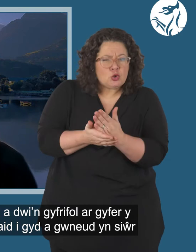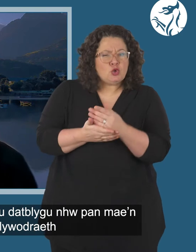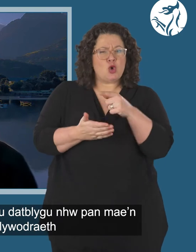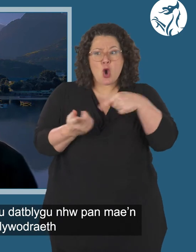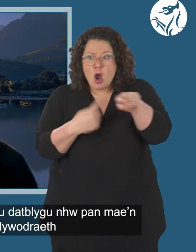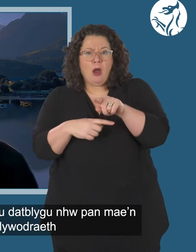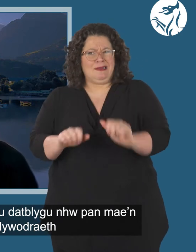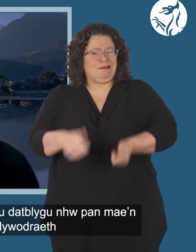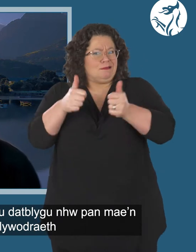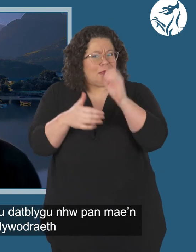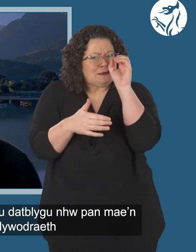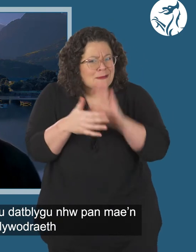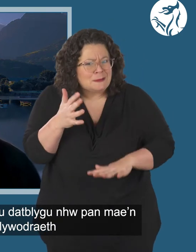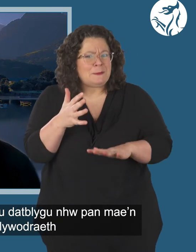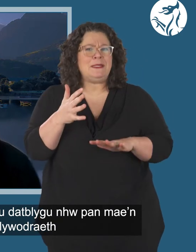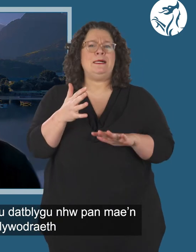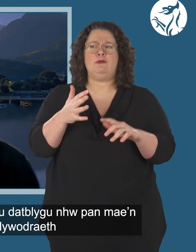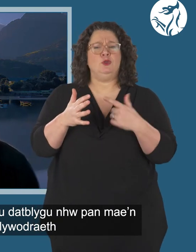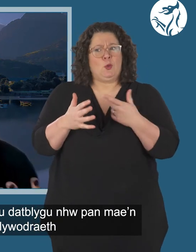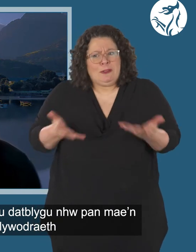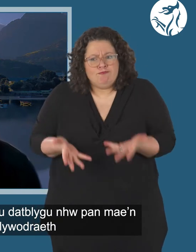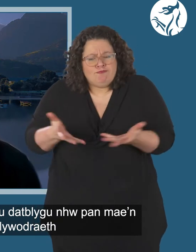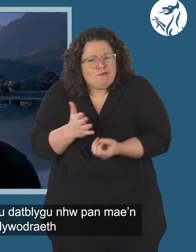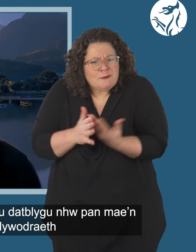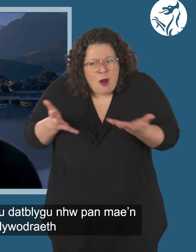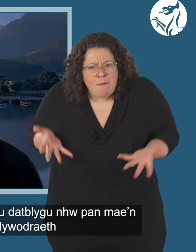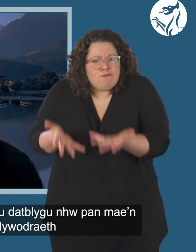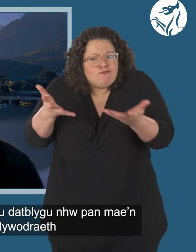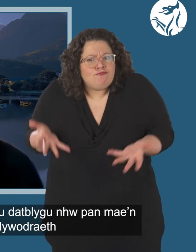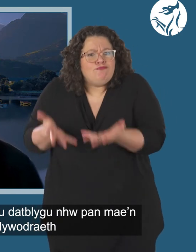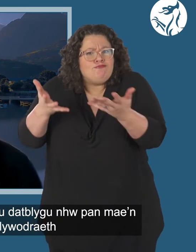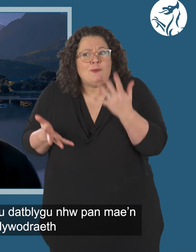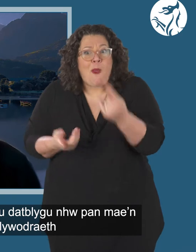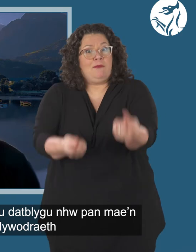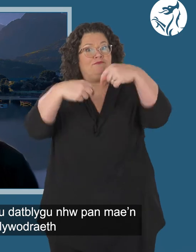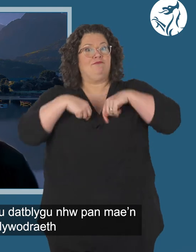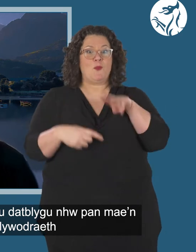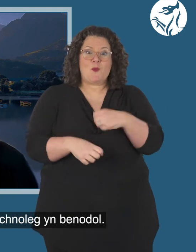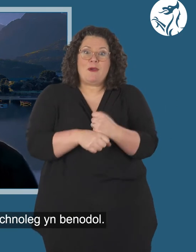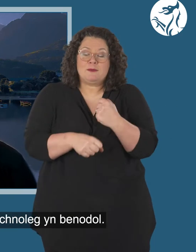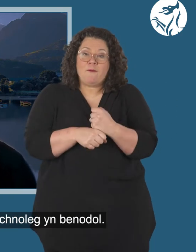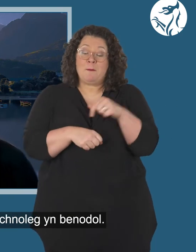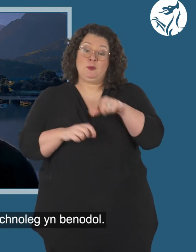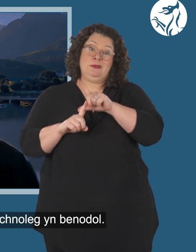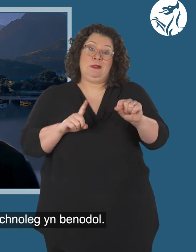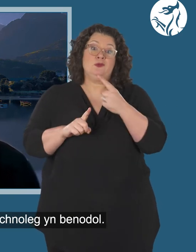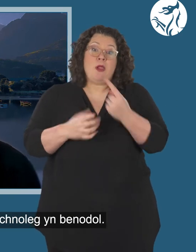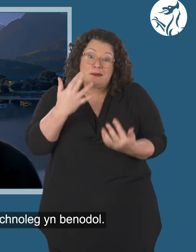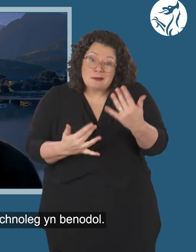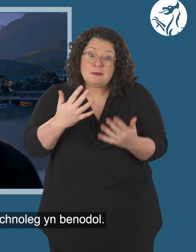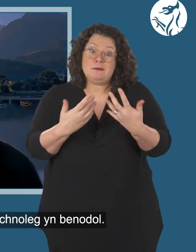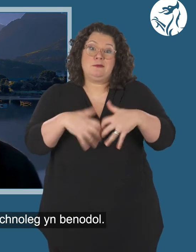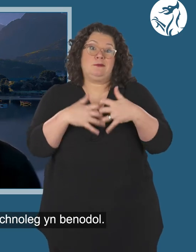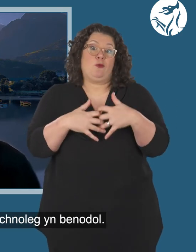neud y siwr bod nhw'n cael y profiad i ni eisiau a'u datblygu nhw pan maen nhw dod mewn i'r llwodraeth a i'r profesiwn